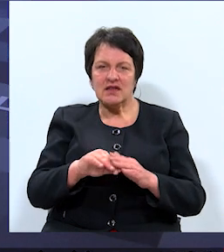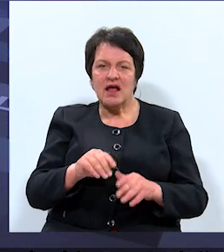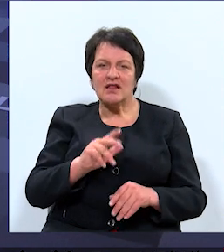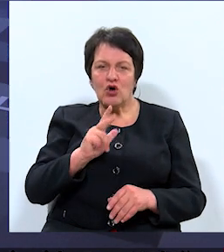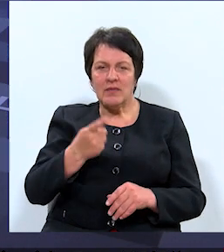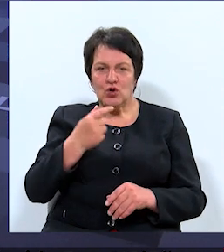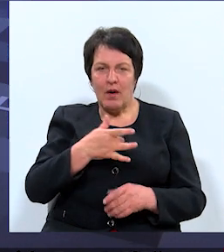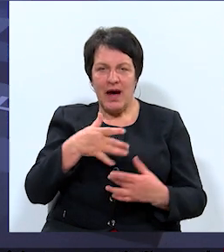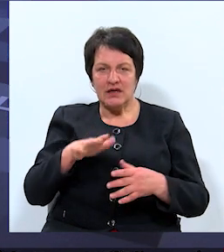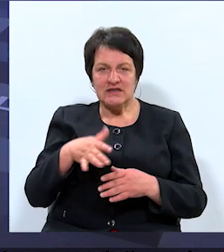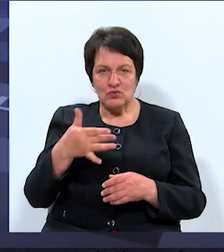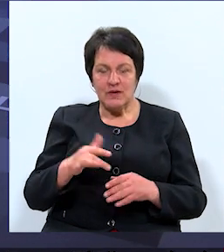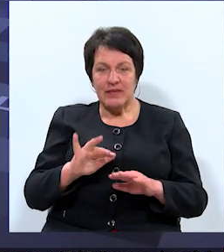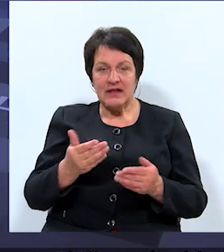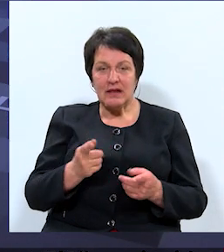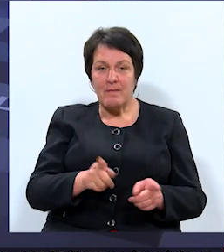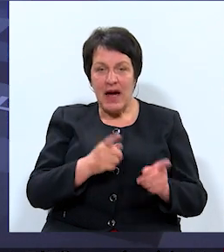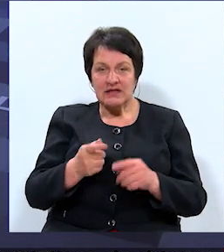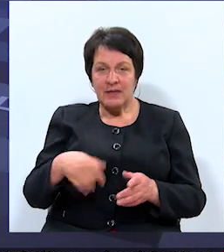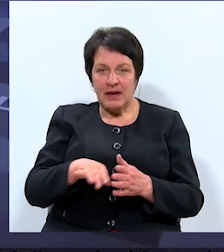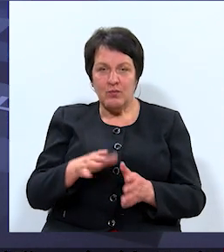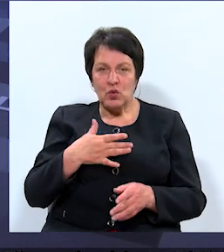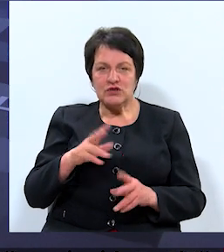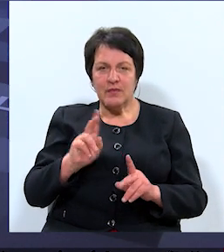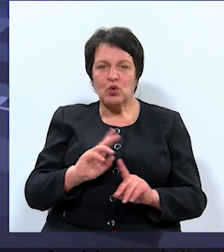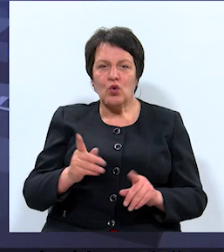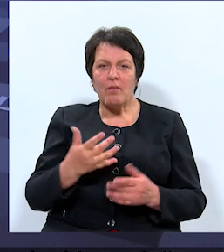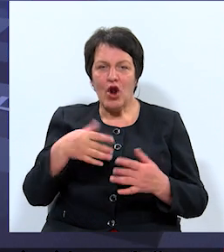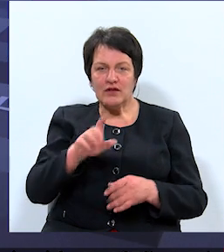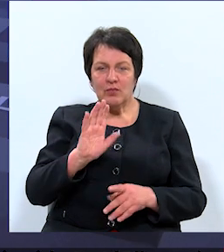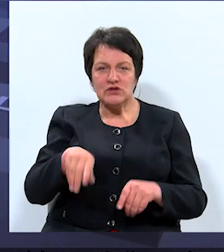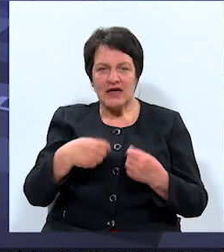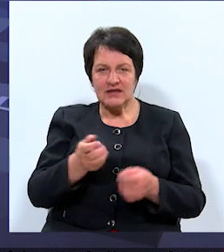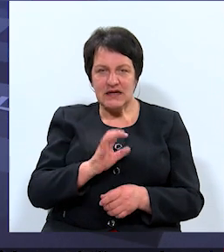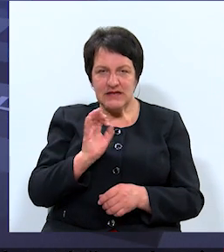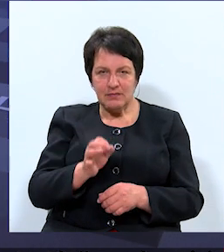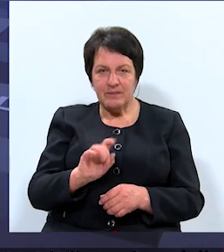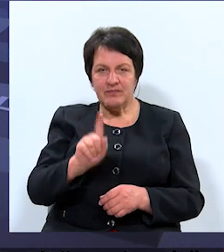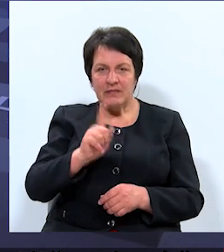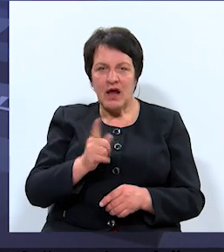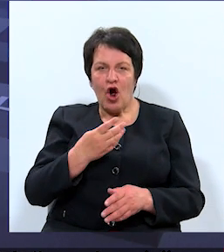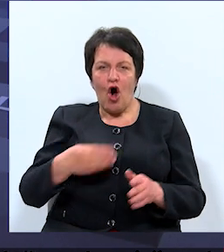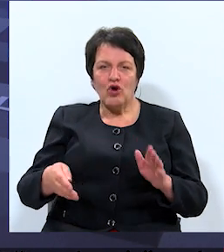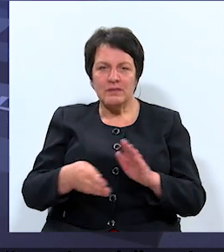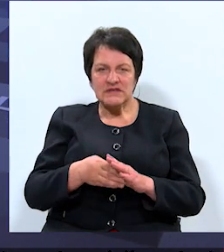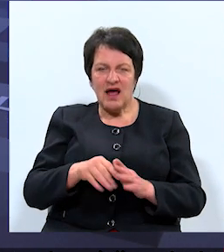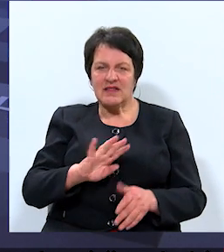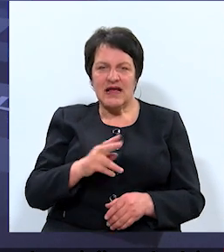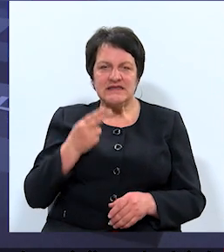partijas puses. Tagad pārēsim pie mūsu tematiem, uz kuriem politiķiem būs jāsniedz atbildes. Pirmais ir korupcija,